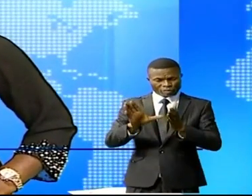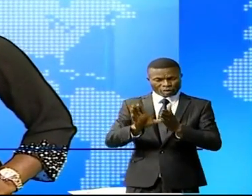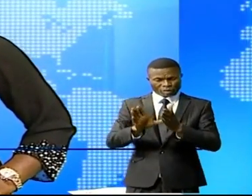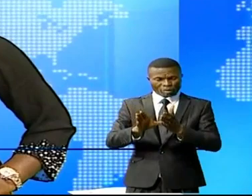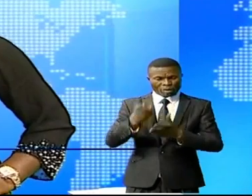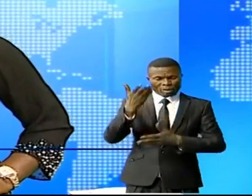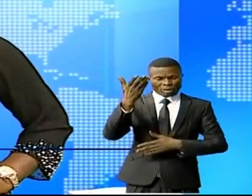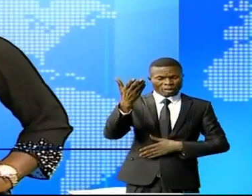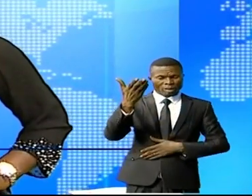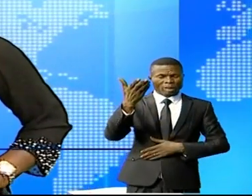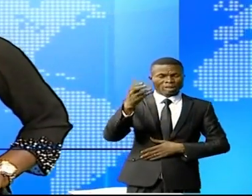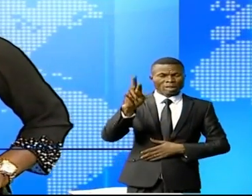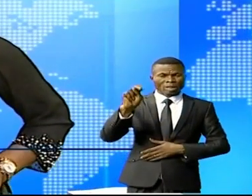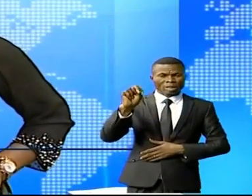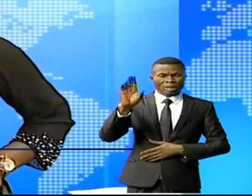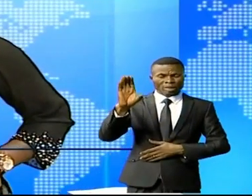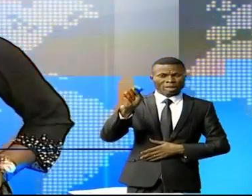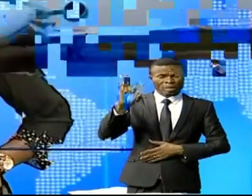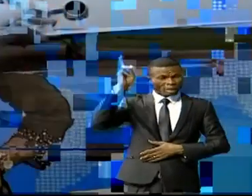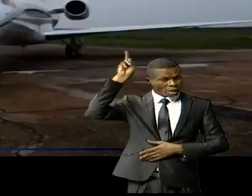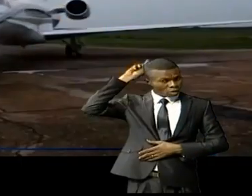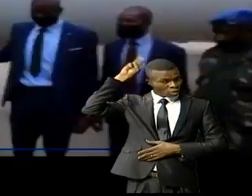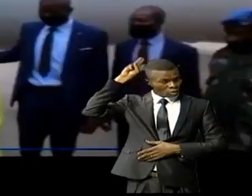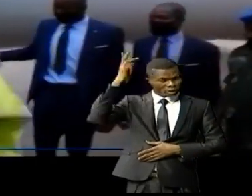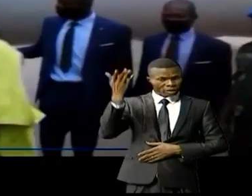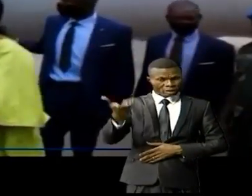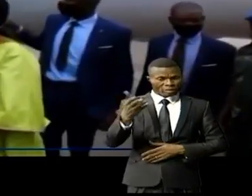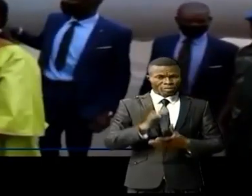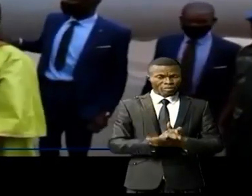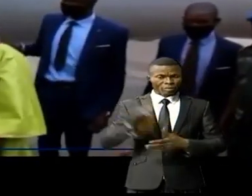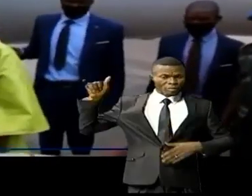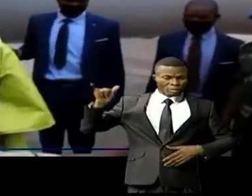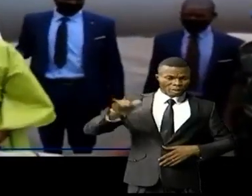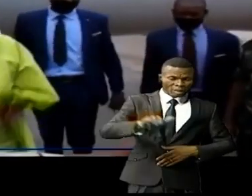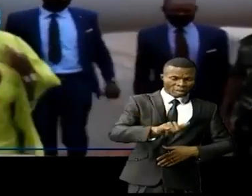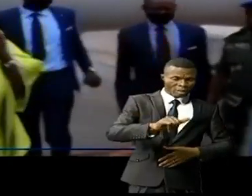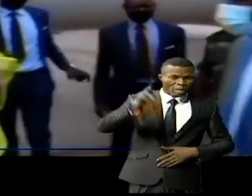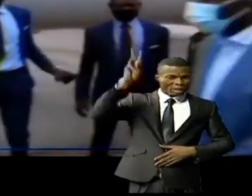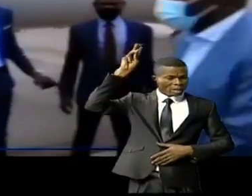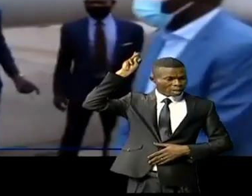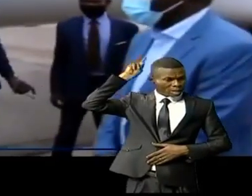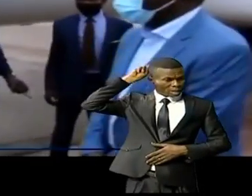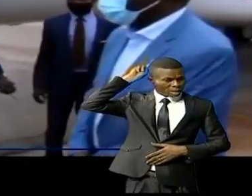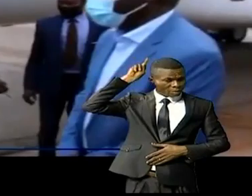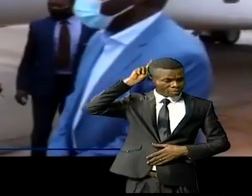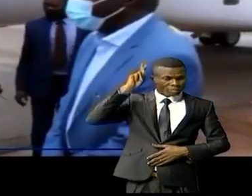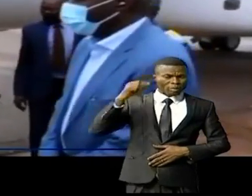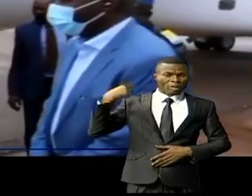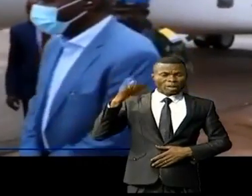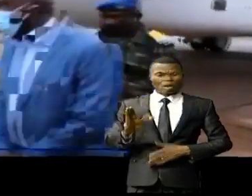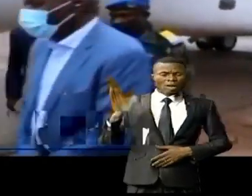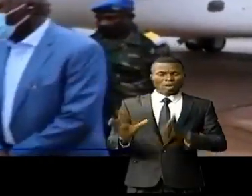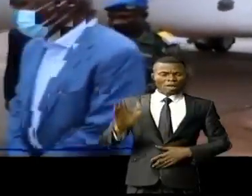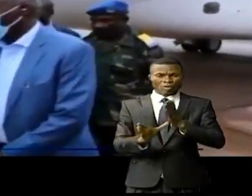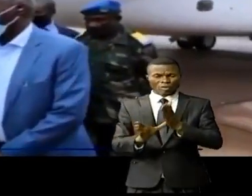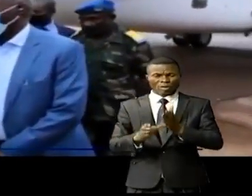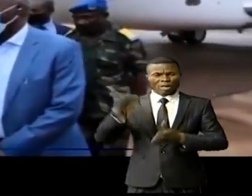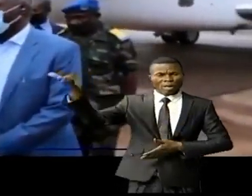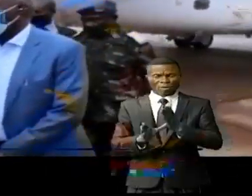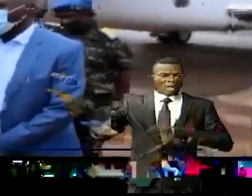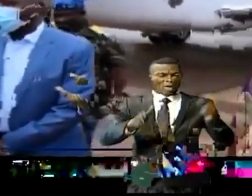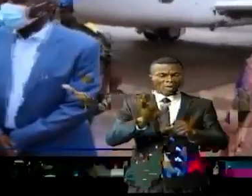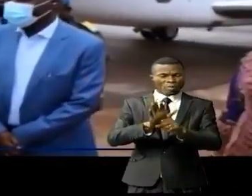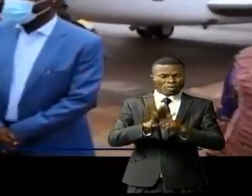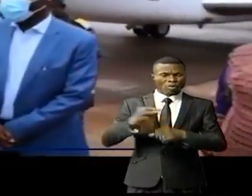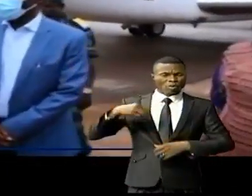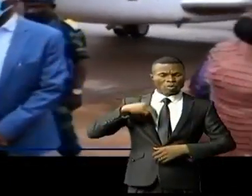avec la RTNT Kolozi. A l'aéroport national de Kolozi, Masuka Saïni a été accueilli par les membres du gouverneur